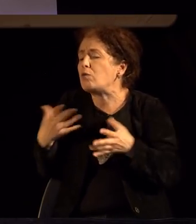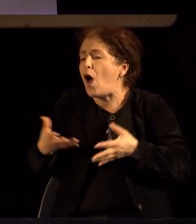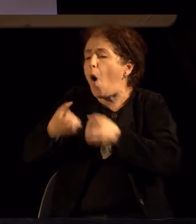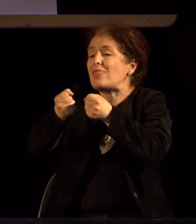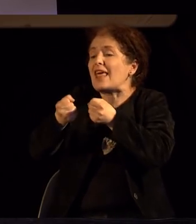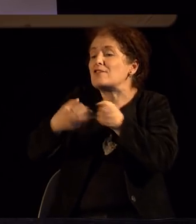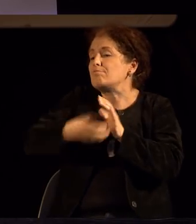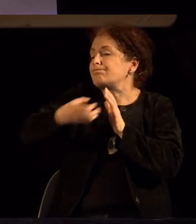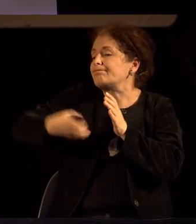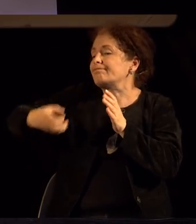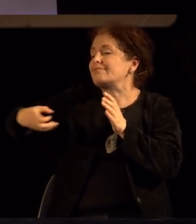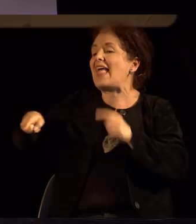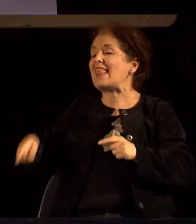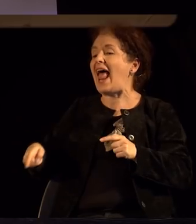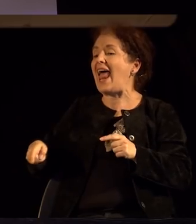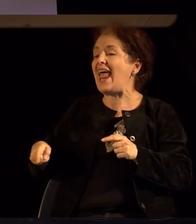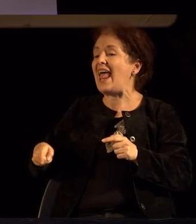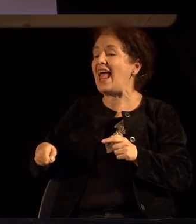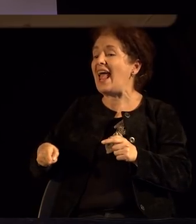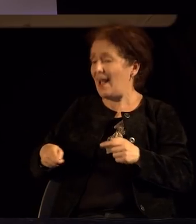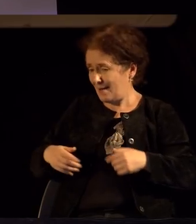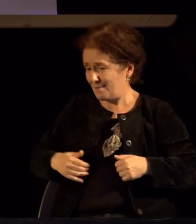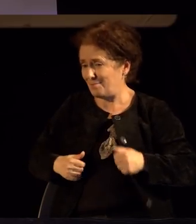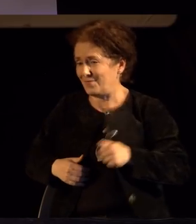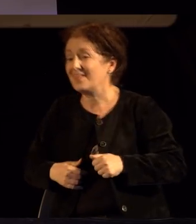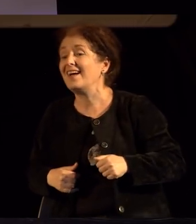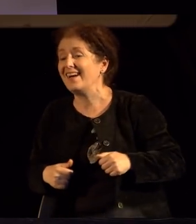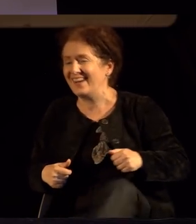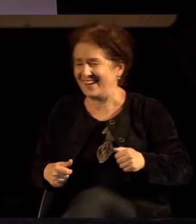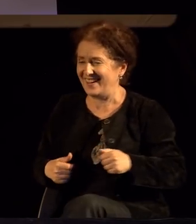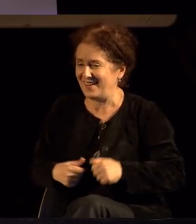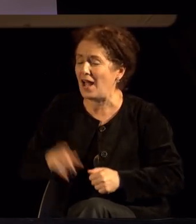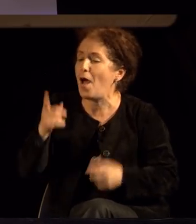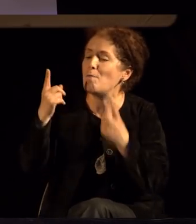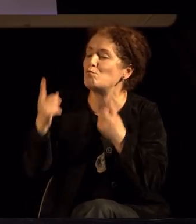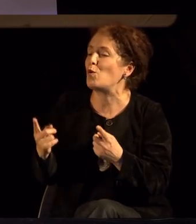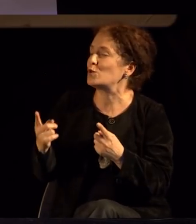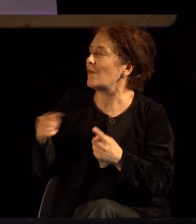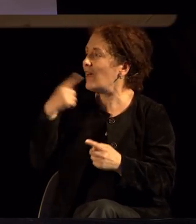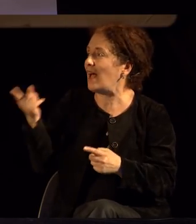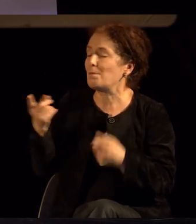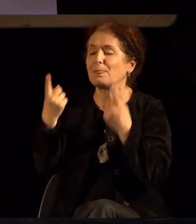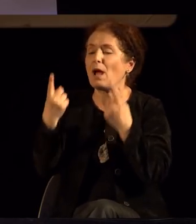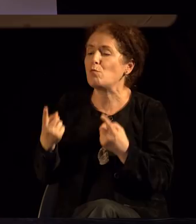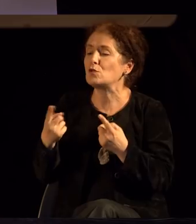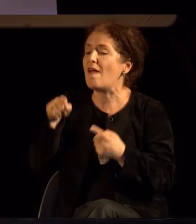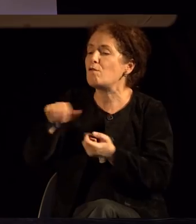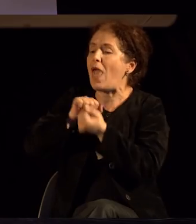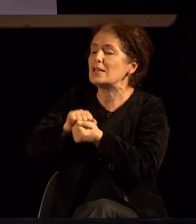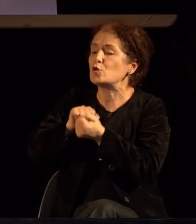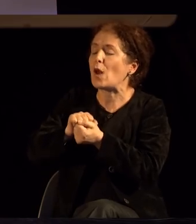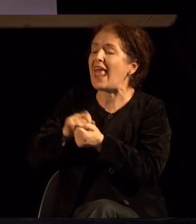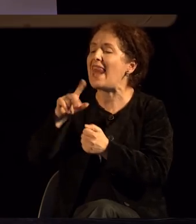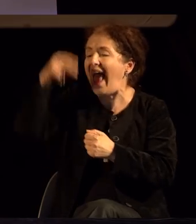одржуваме тоа задоволството. Затоа постои во историјата на